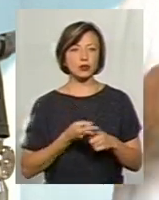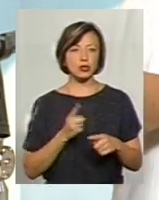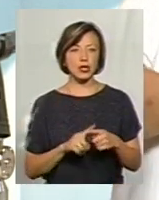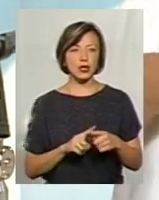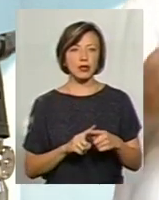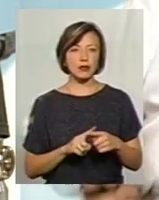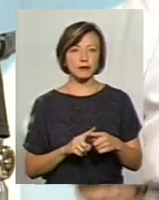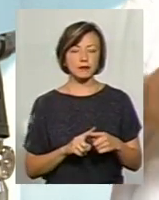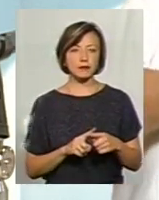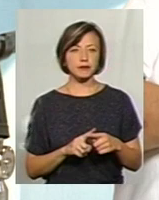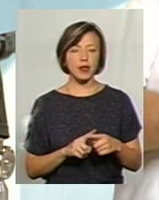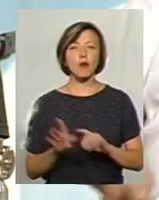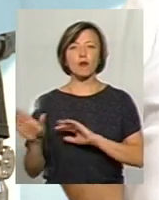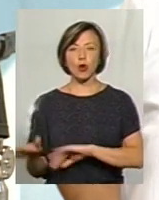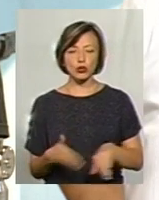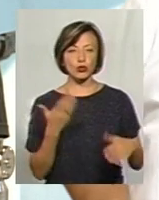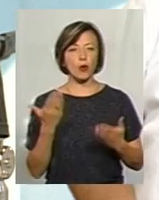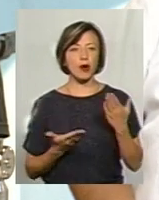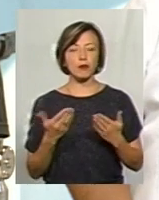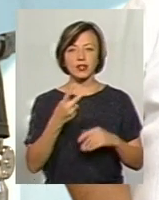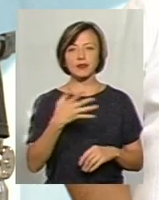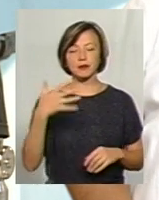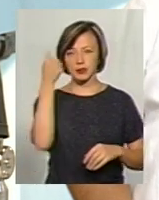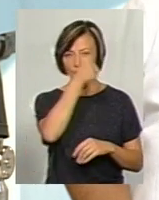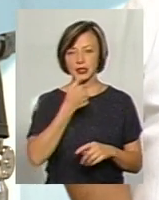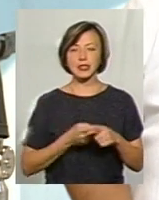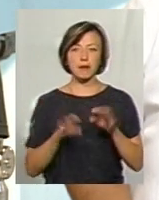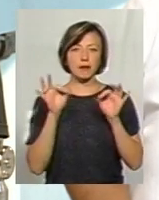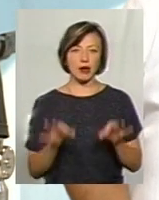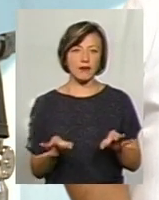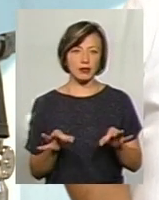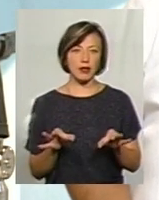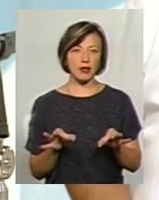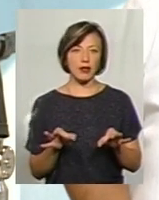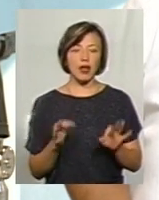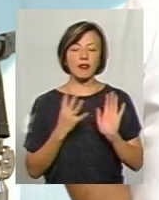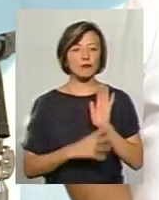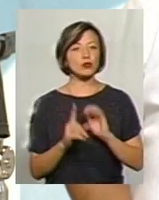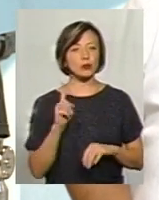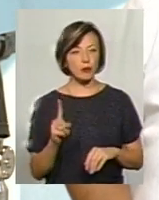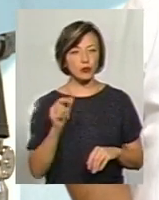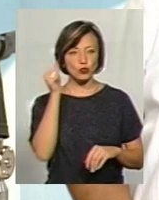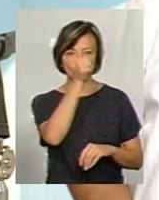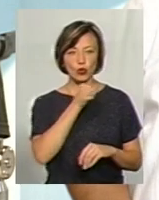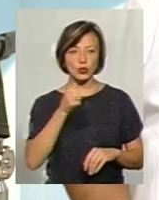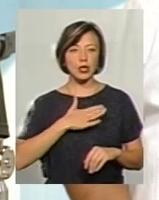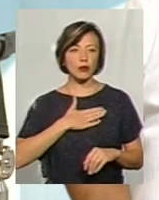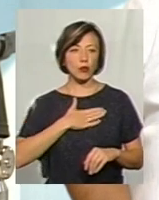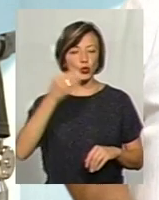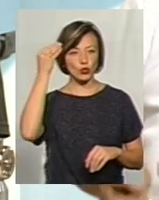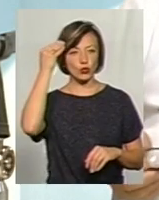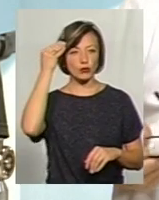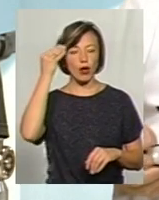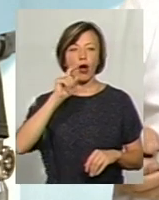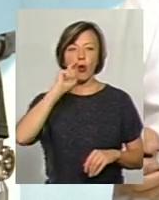мабуть, пройшло чверть століття. Це правда. Ну, 91-му році, на мою думку,